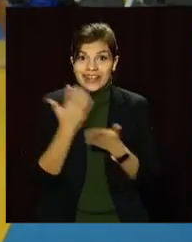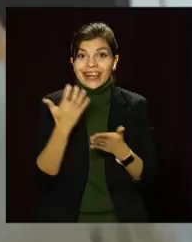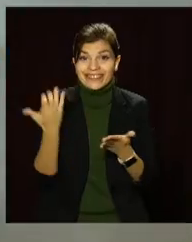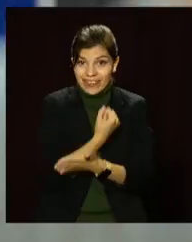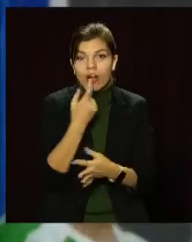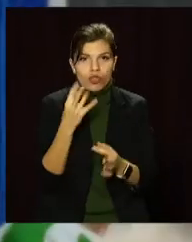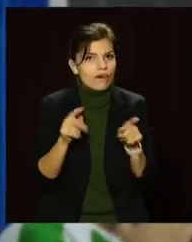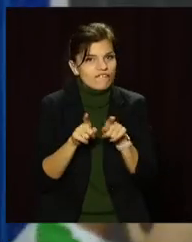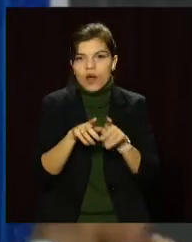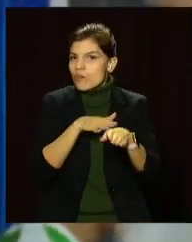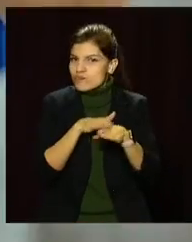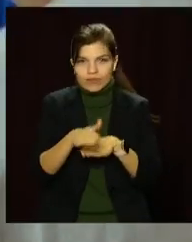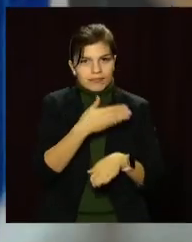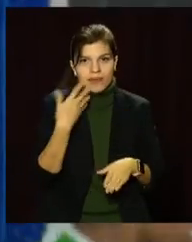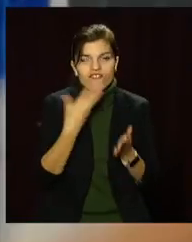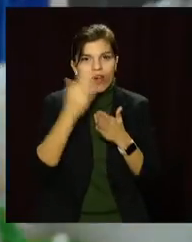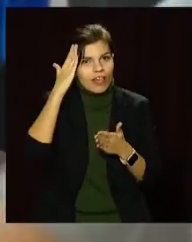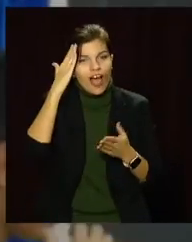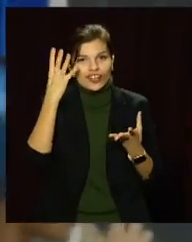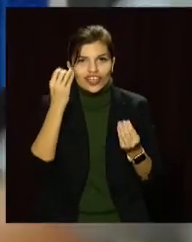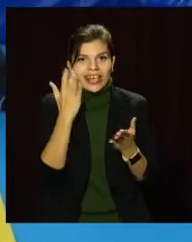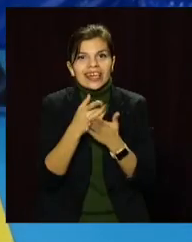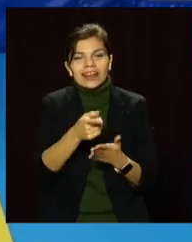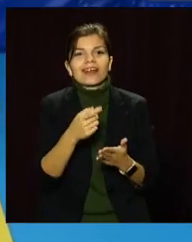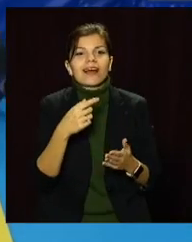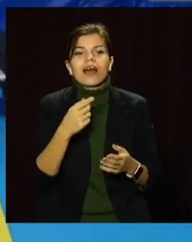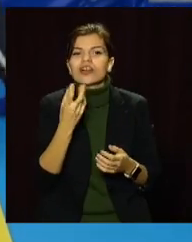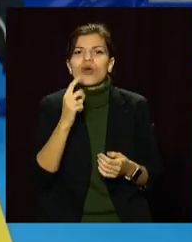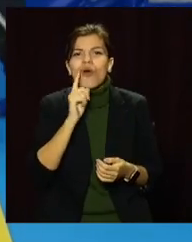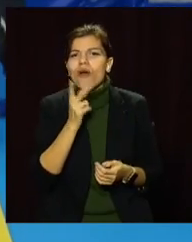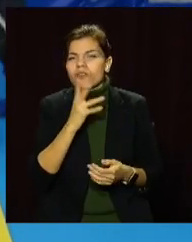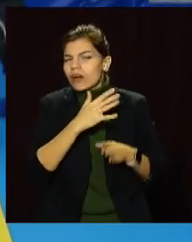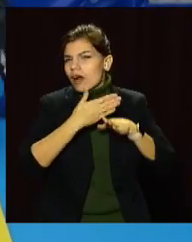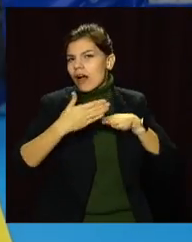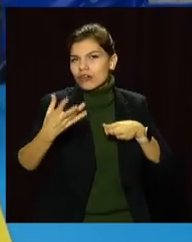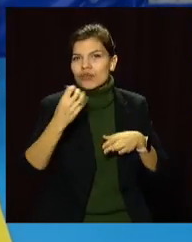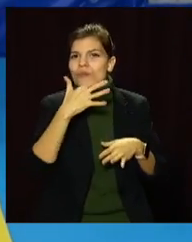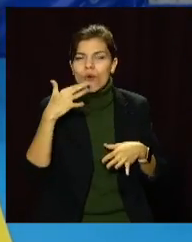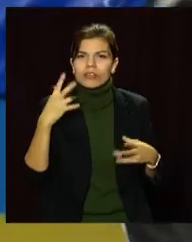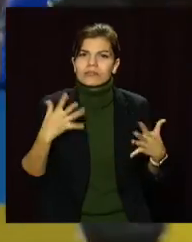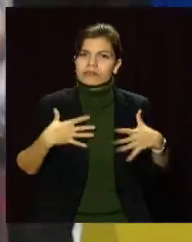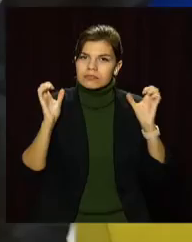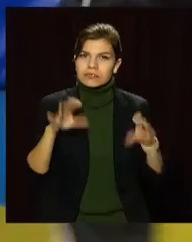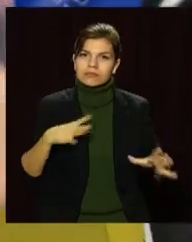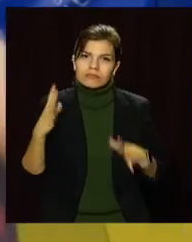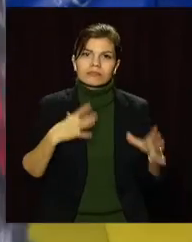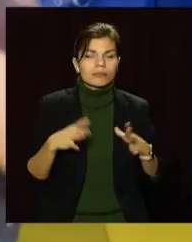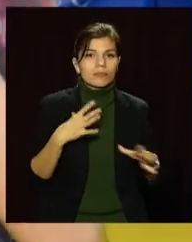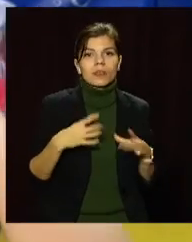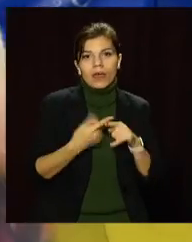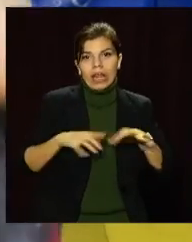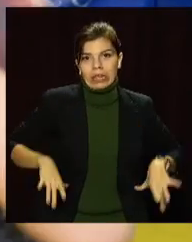ще повністю не реалізували свій потенціал. На це знадобиться не один рік повсякденних і наполегливих тренувань, стверджує